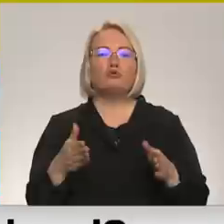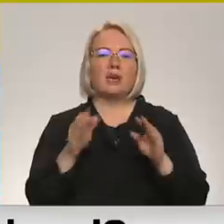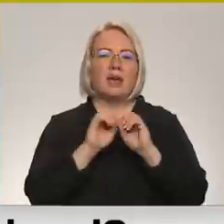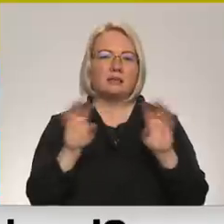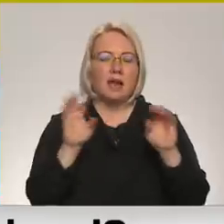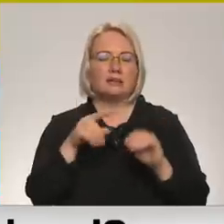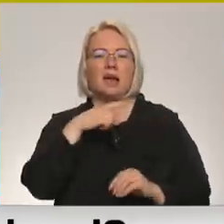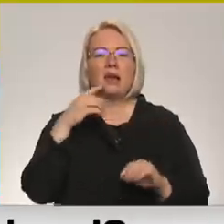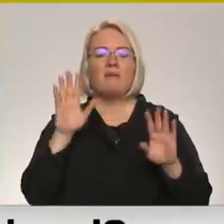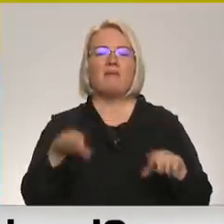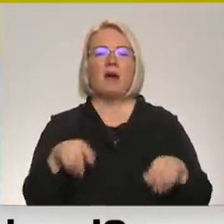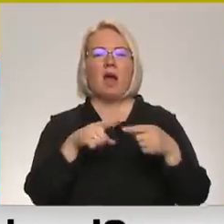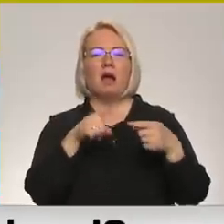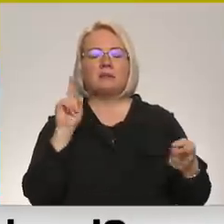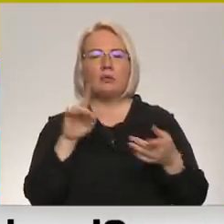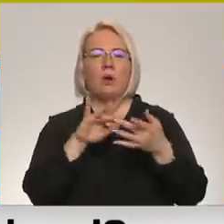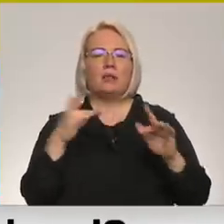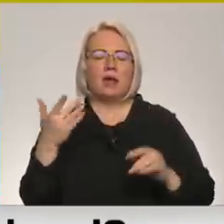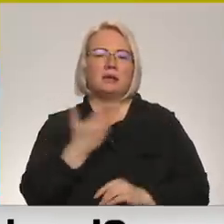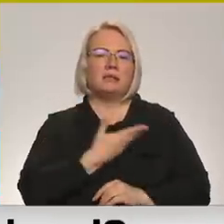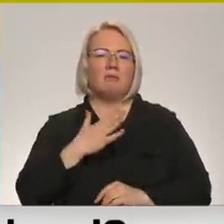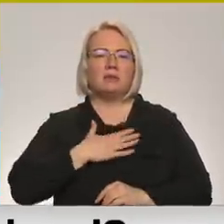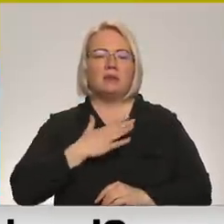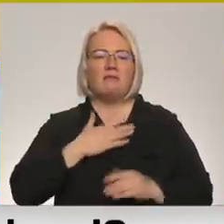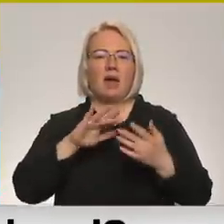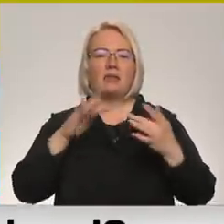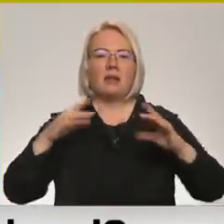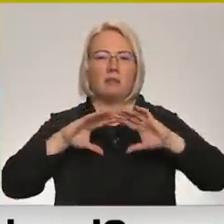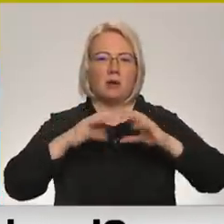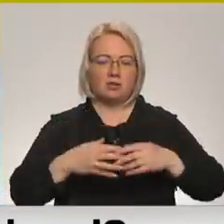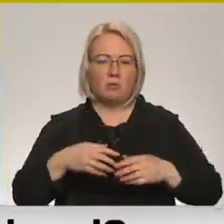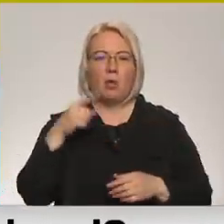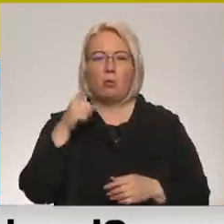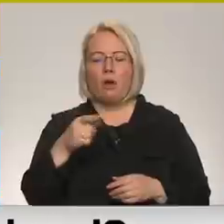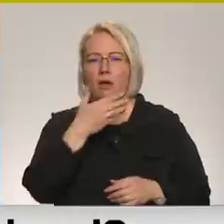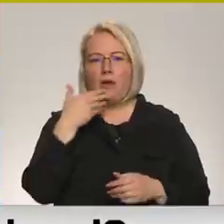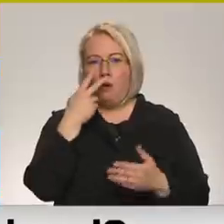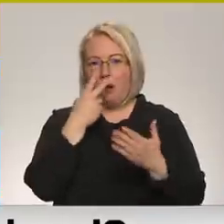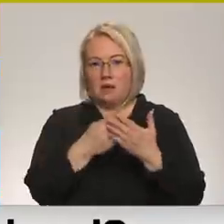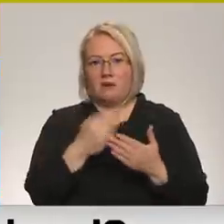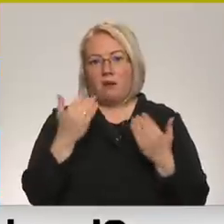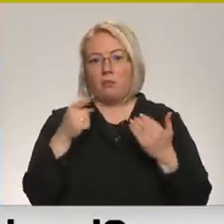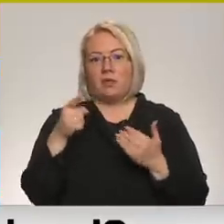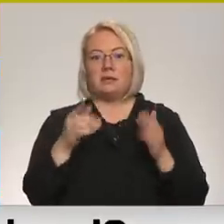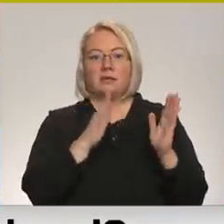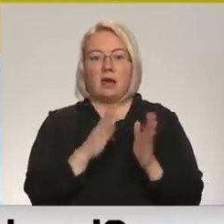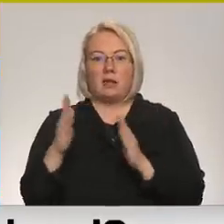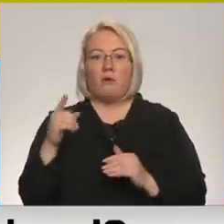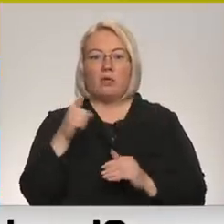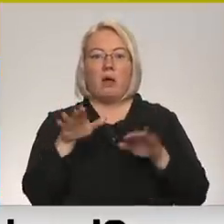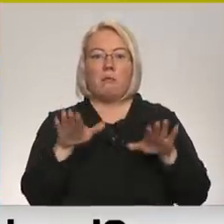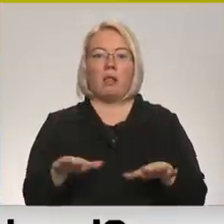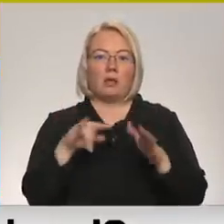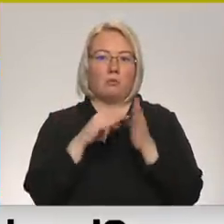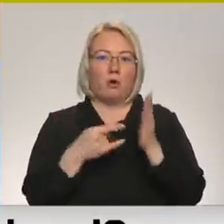ka Krievi it kā varot atslēgties no internetu un dzīvot pat savā internetu pasaulē. To mēs vēl neesam redzējuši, iespējams, ka tas vēl ir sagatavots, iespējams, ka tā arī palika projektu